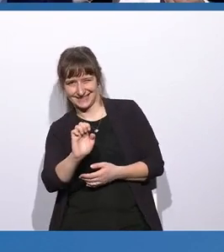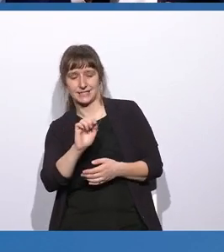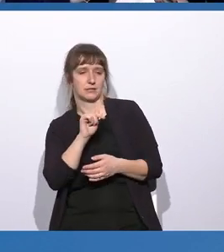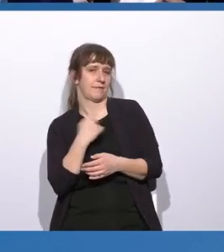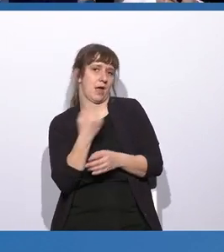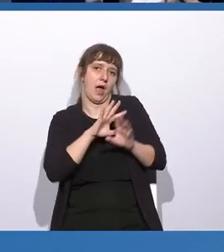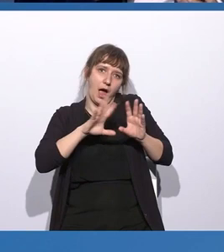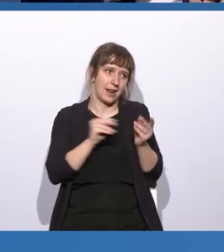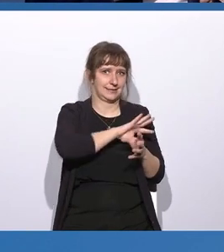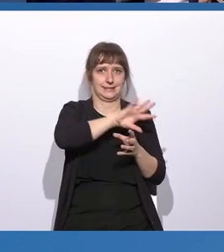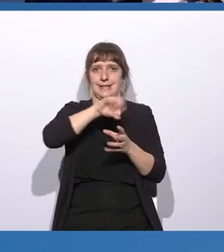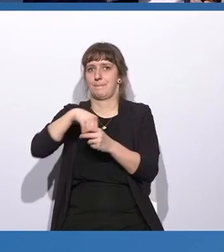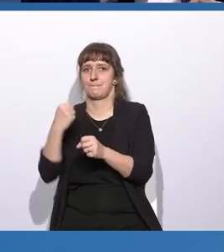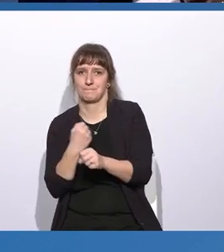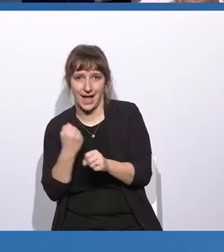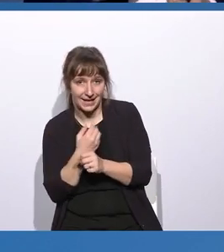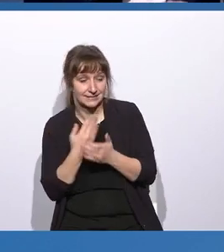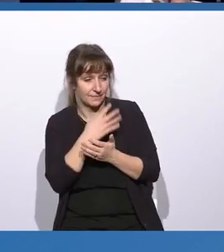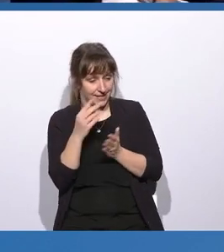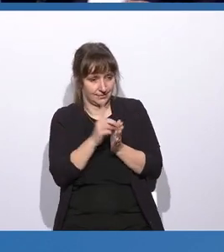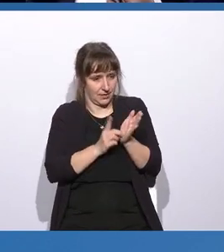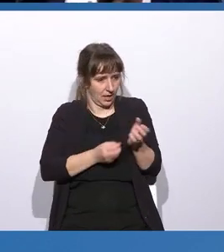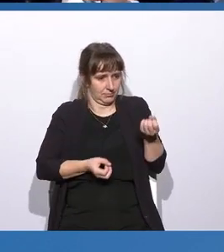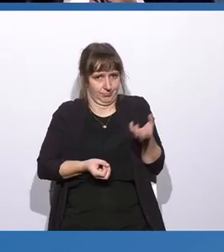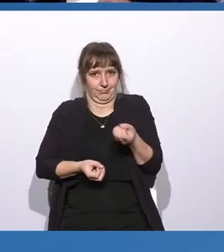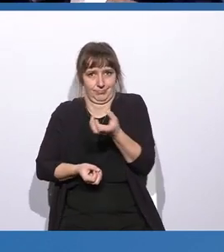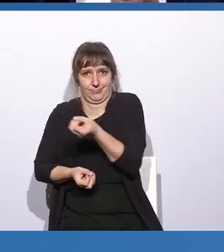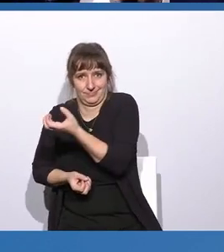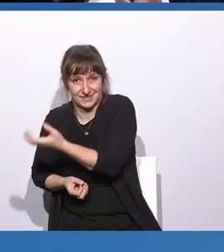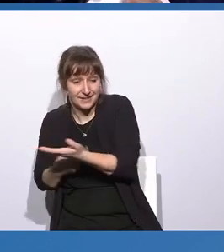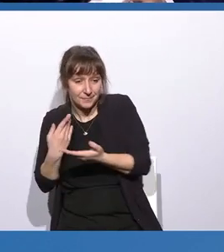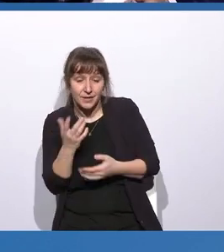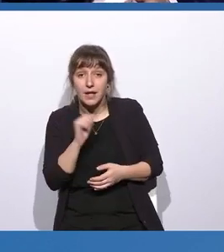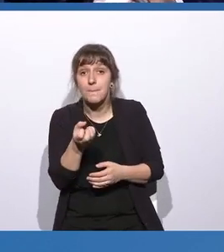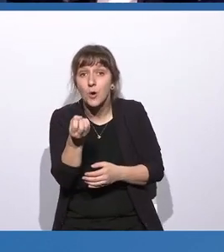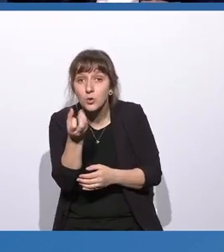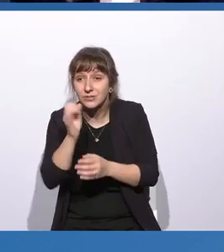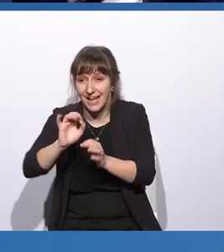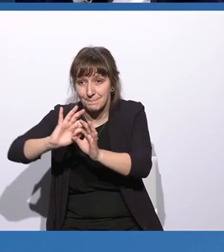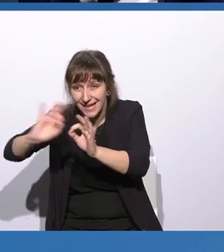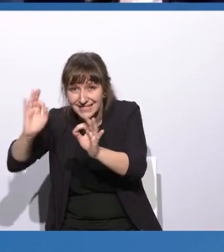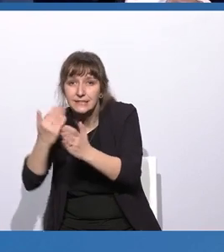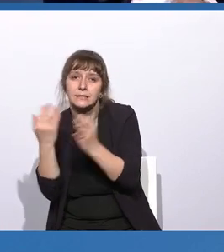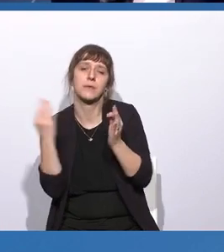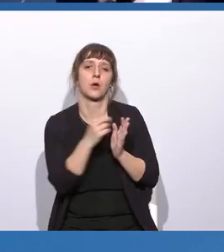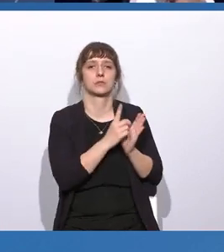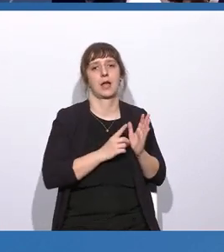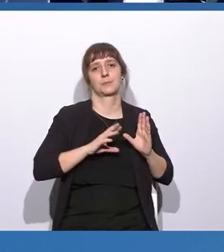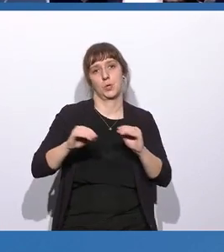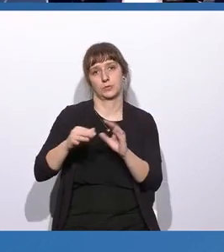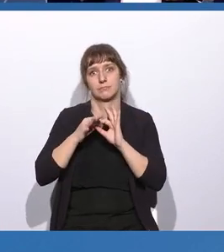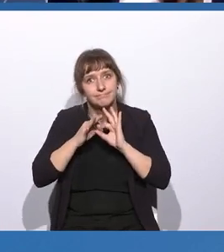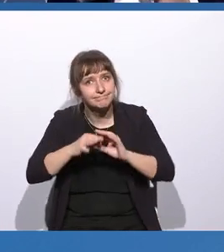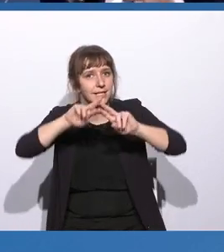existenziell, dass wir diese Daten zur Verbesserung unserer Produkte nutzen können, insbesondere auch im internationalen Marktumfeld.